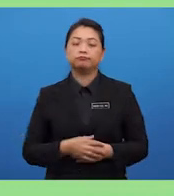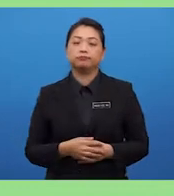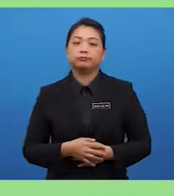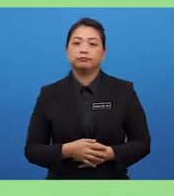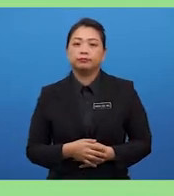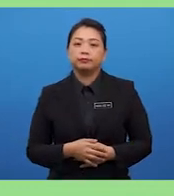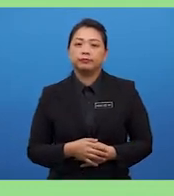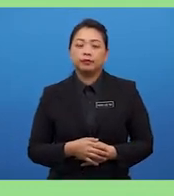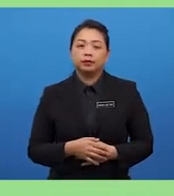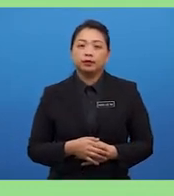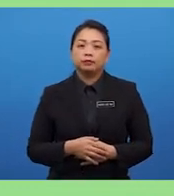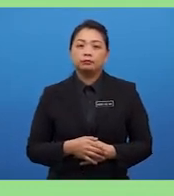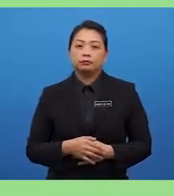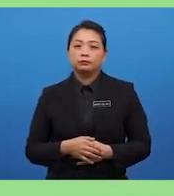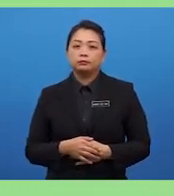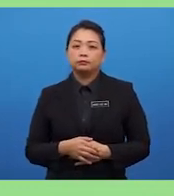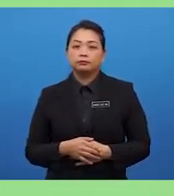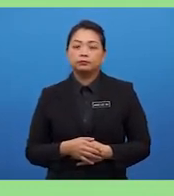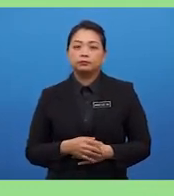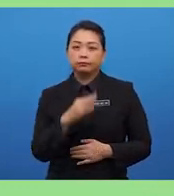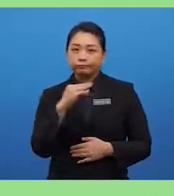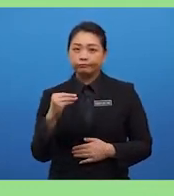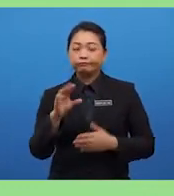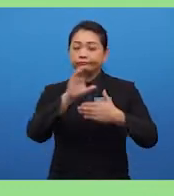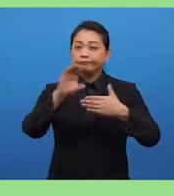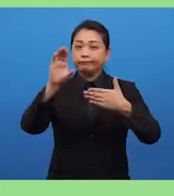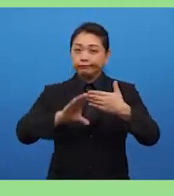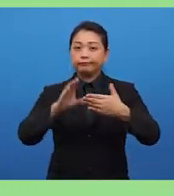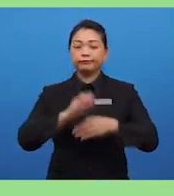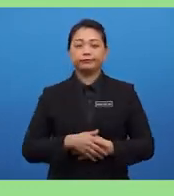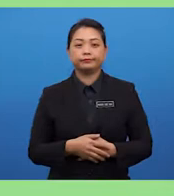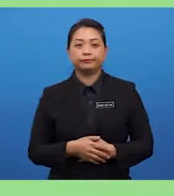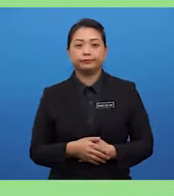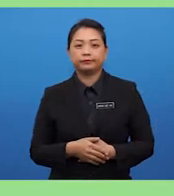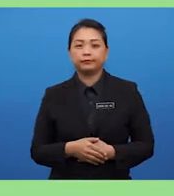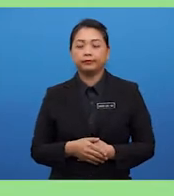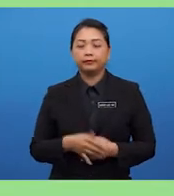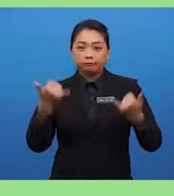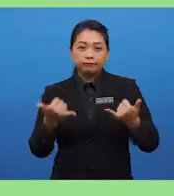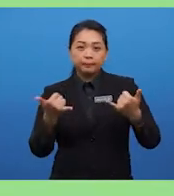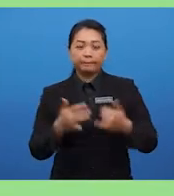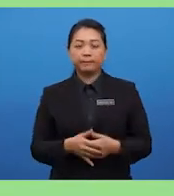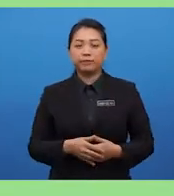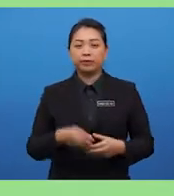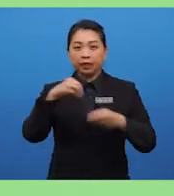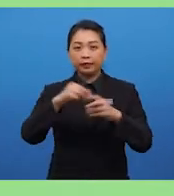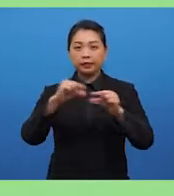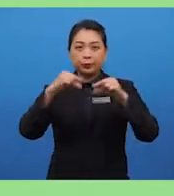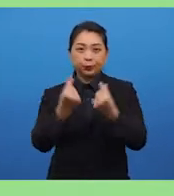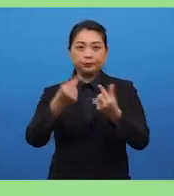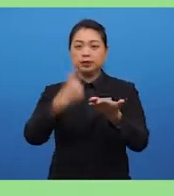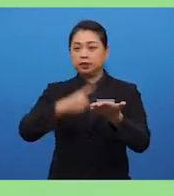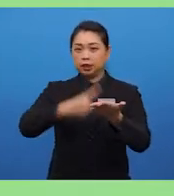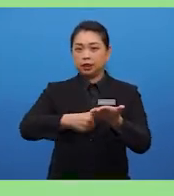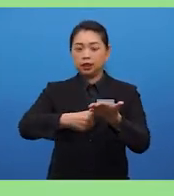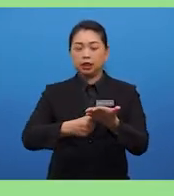in, there will be summarising and concluding. Now, in the group discussion,